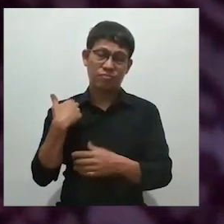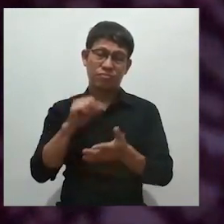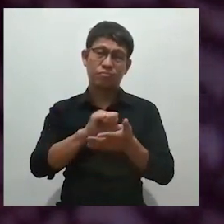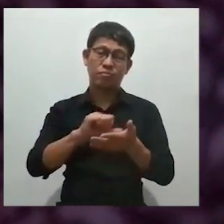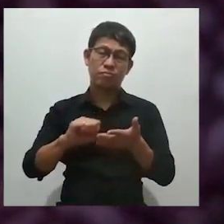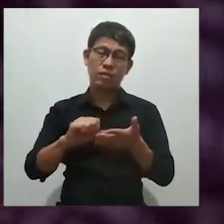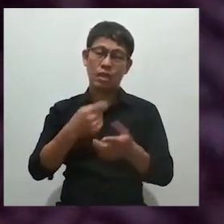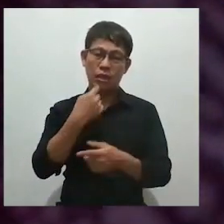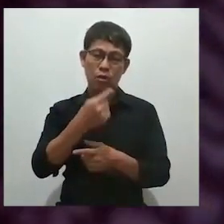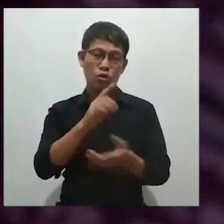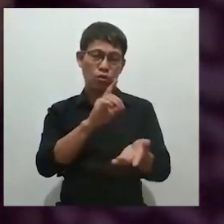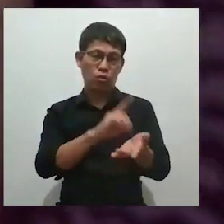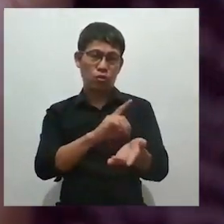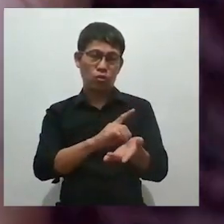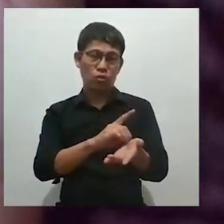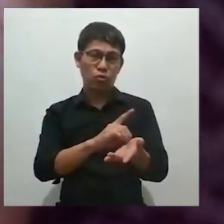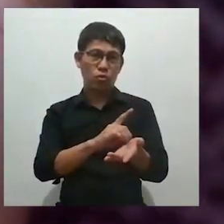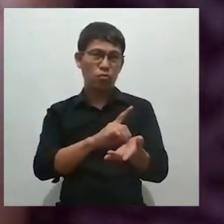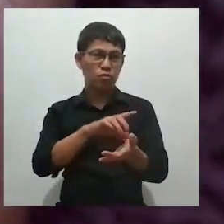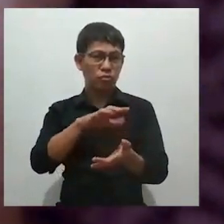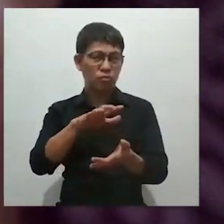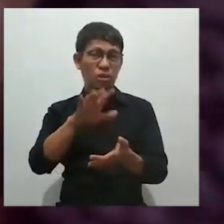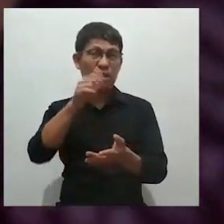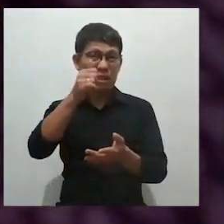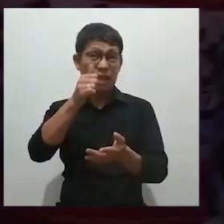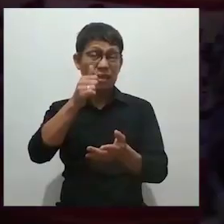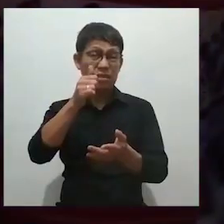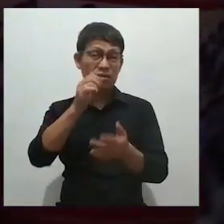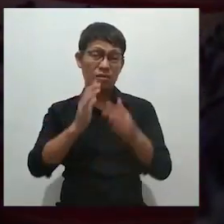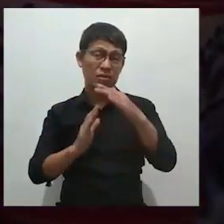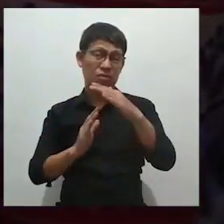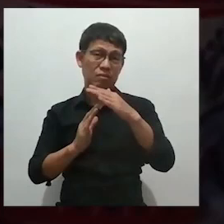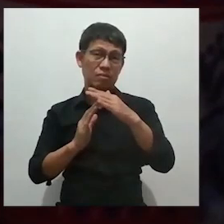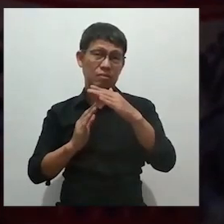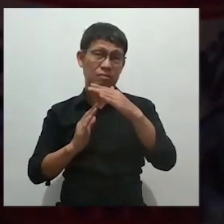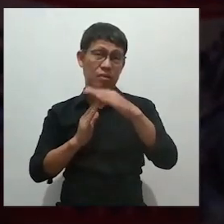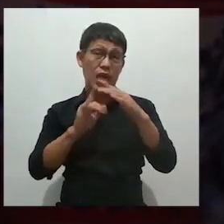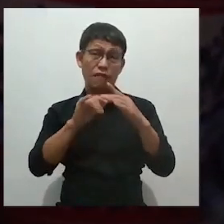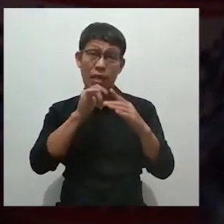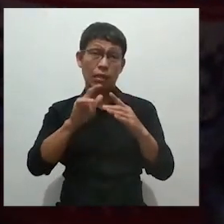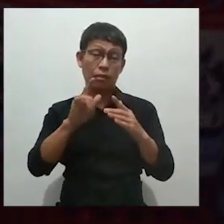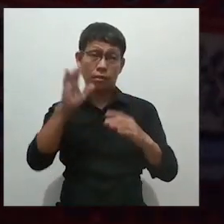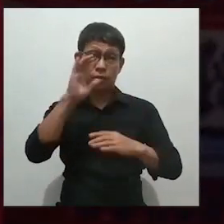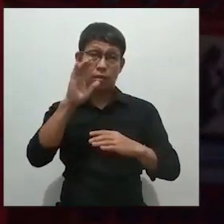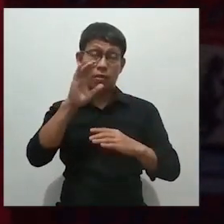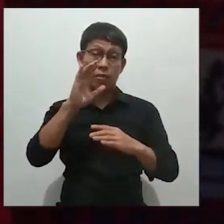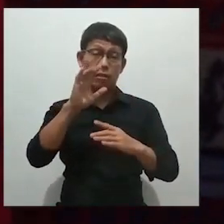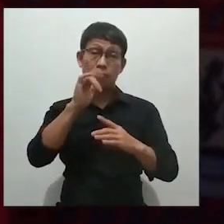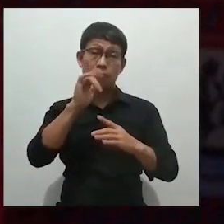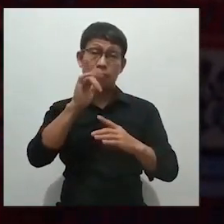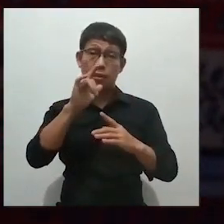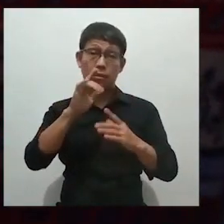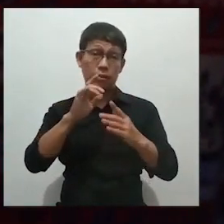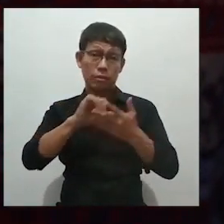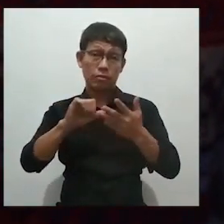-operahan. Sabi po kasi ng doktora, hanggang 10 taon lang siya. Pag hindi daw po na-operahan, magiging